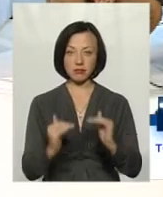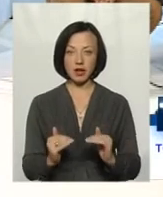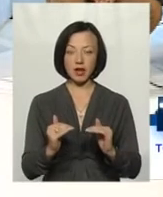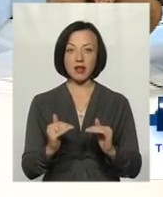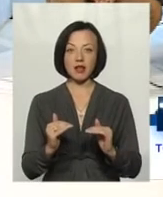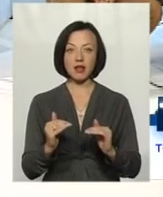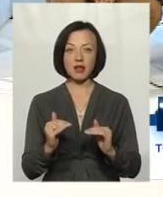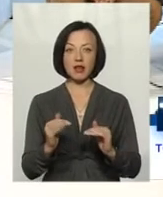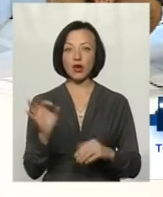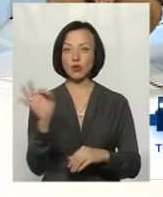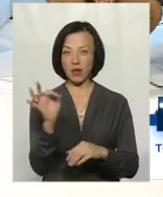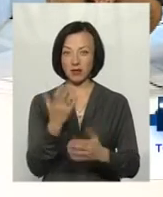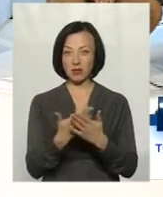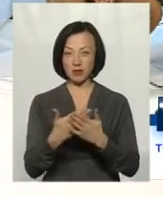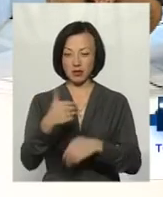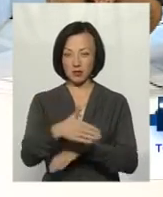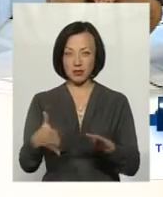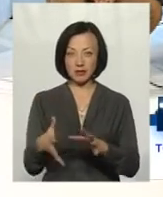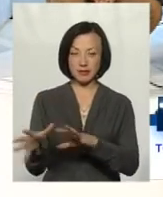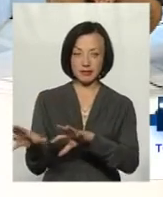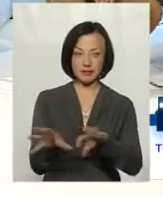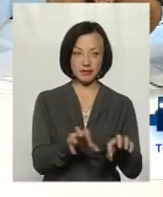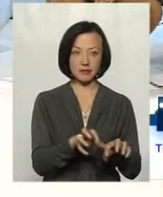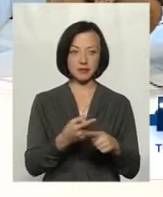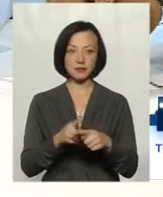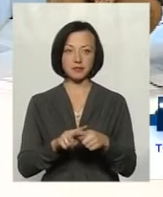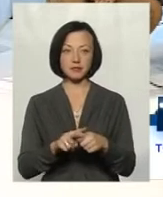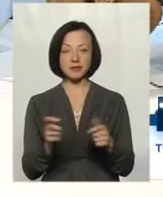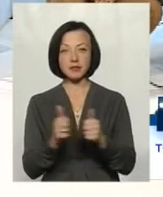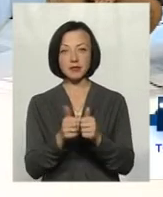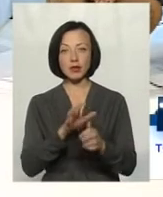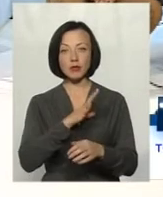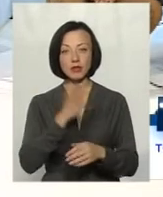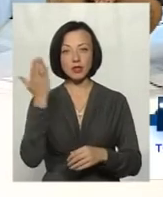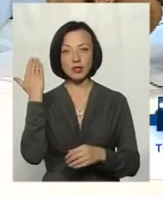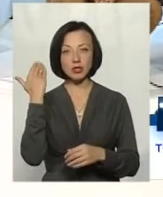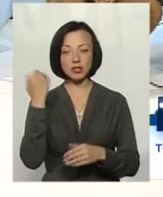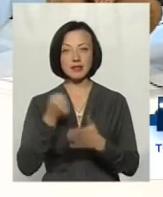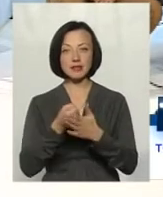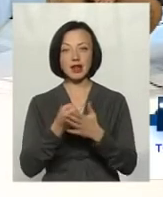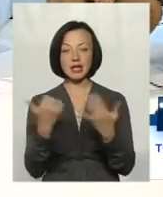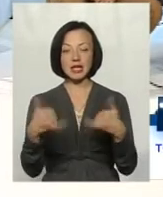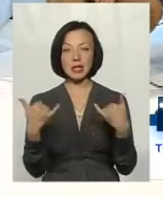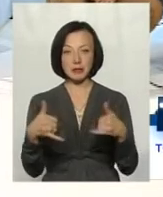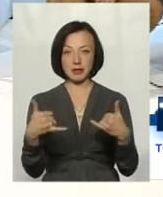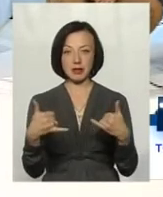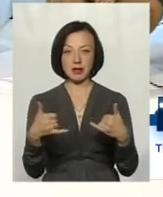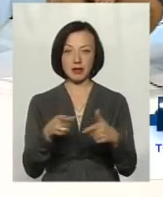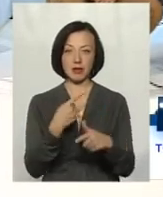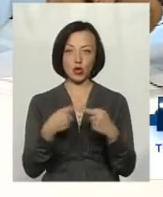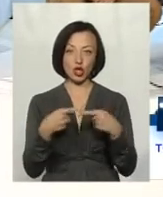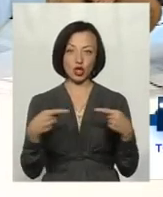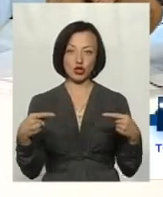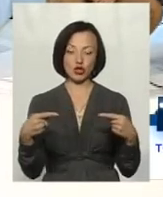якраз негранітичного стоку тягнуться в криниці. Або неподалік, бо розміщені склади хімічних добрив, чи будь-який